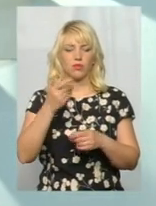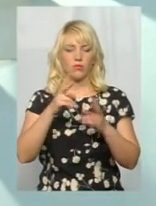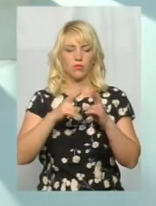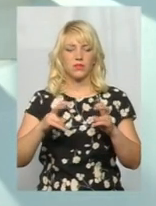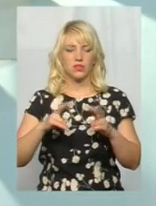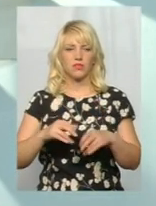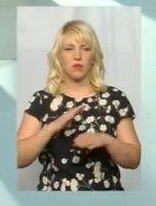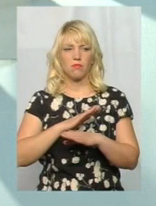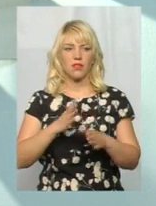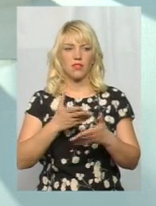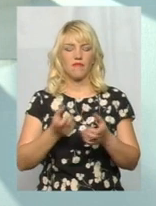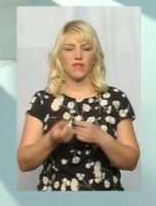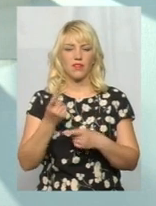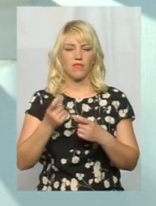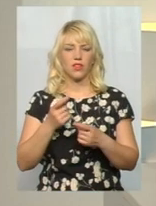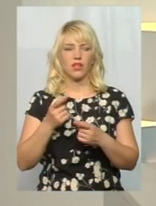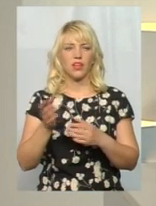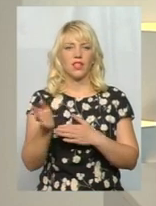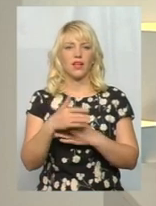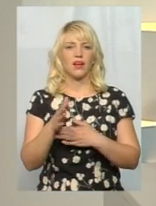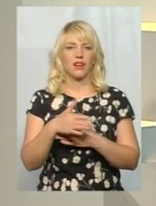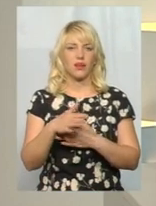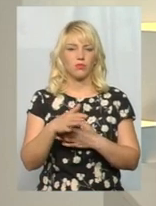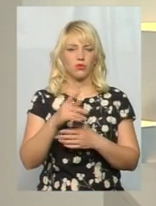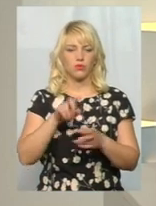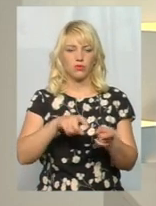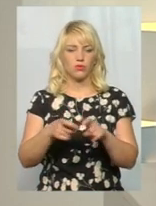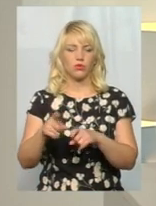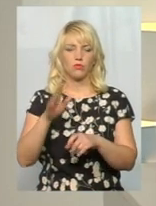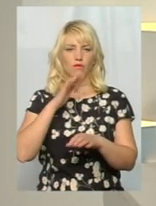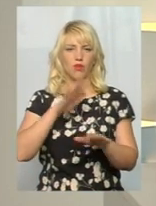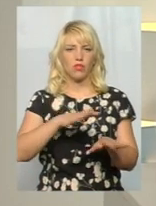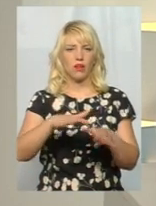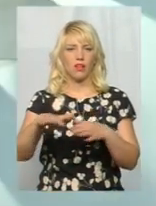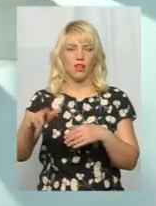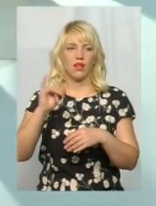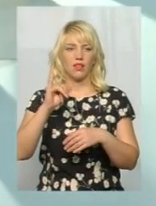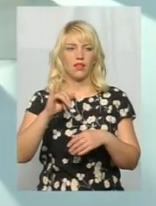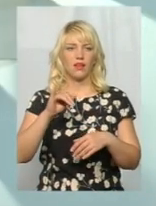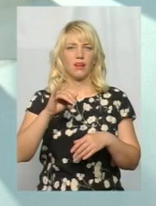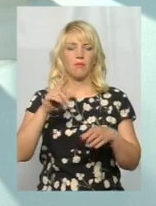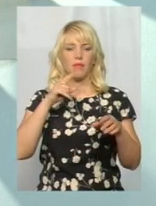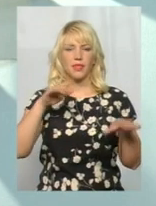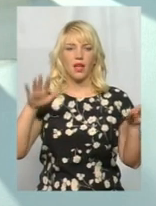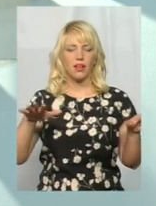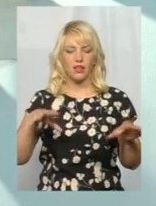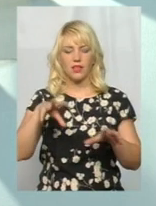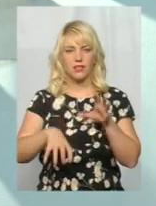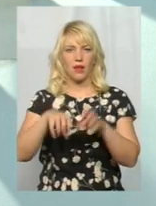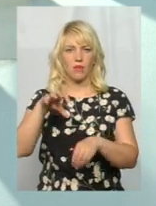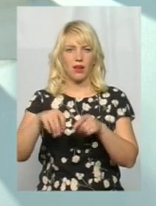виявили слідів загиблі водної живих ресурсів, тому що вже вода потекла і, мабуть, птахи розібрали ту рибу, яка загинула.